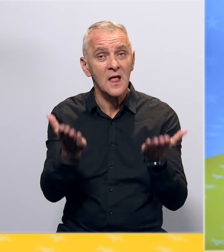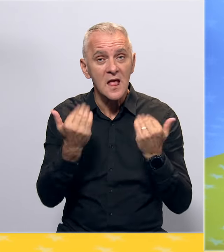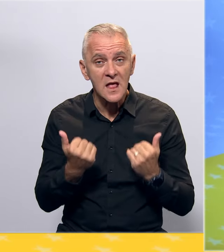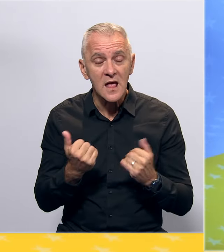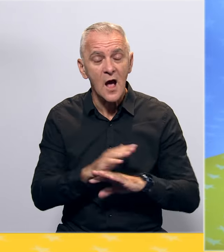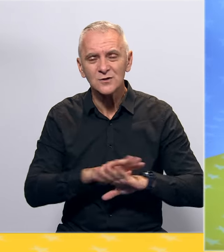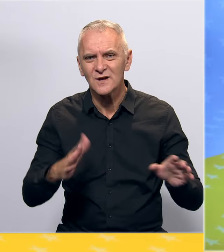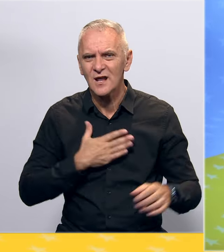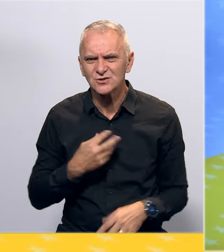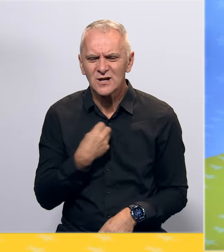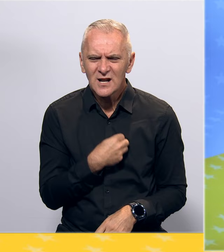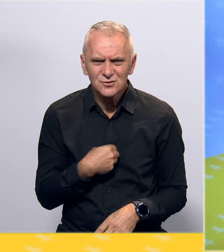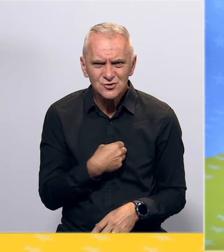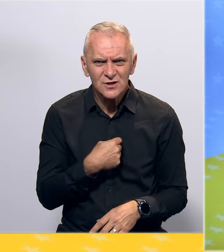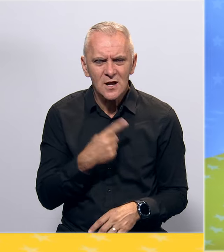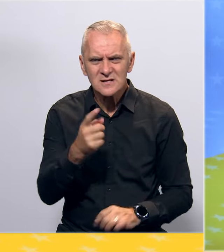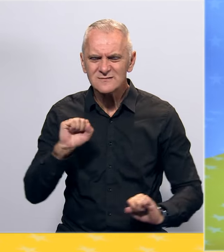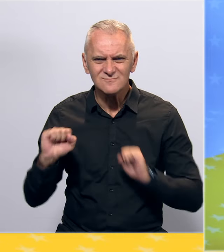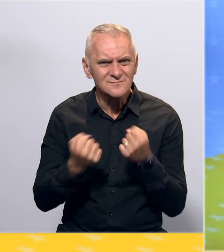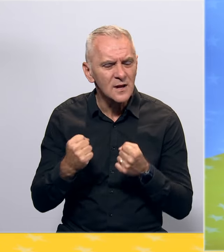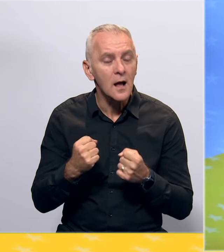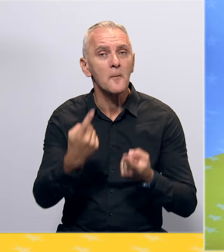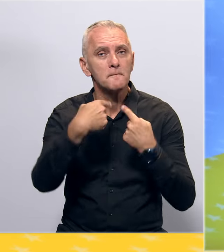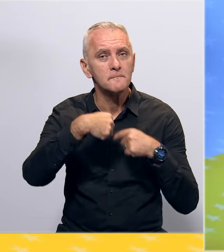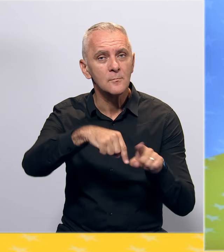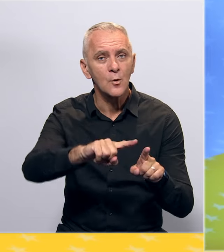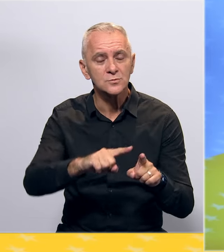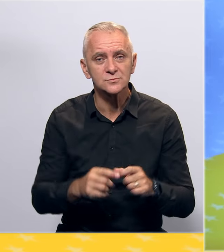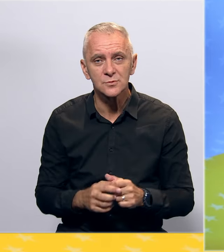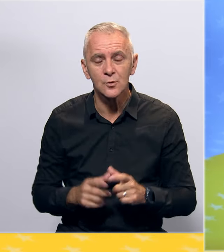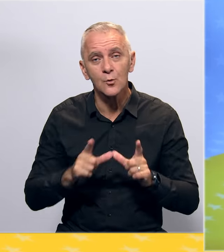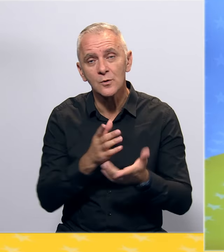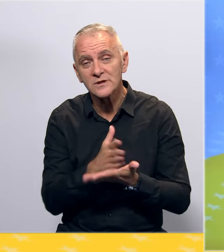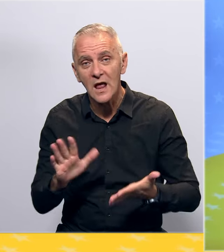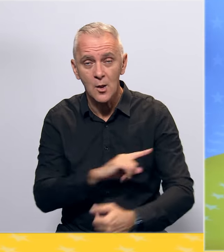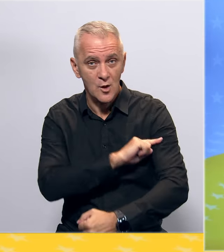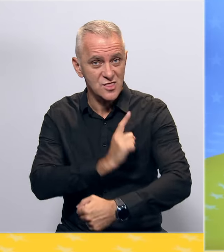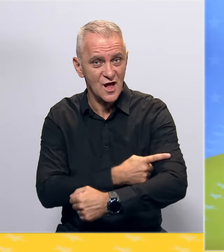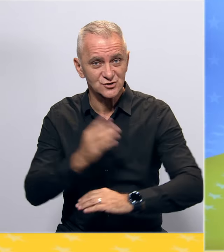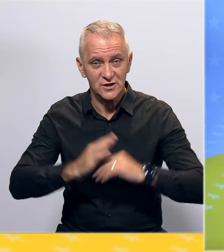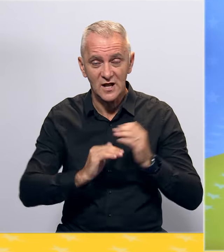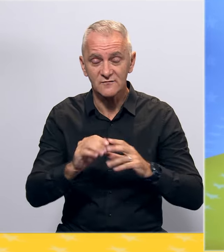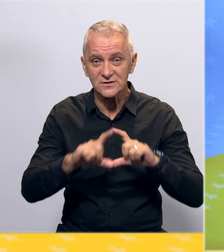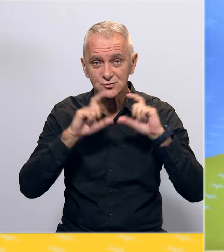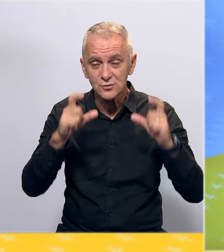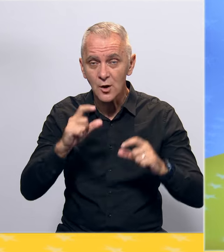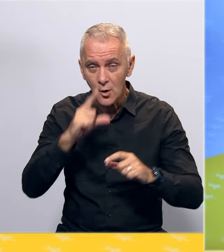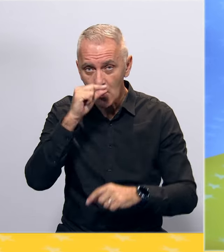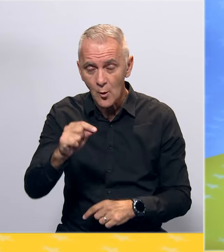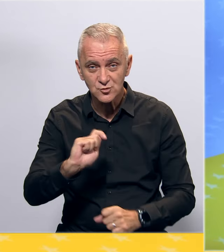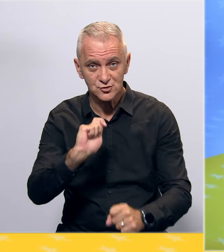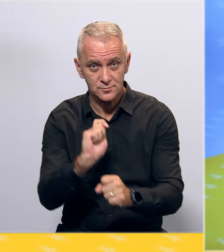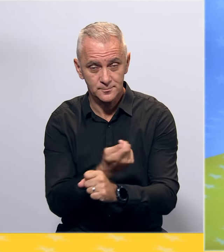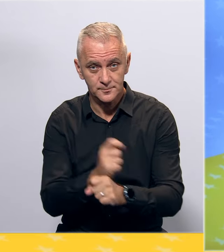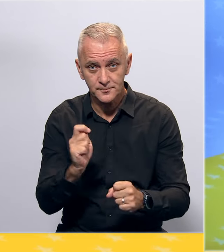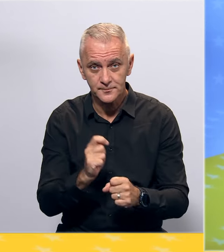našim razočarenjima i frustracijama, a posebno u dijelu jačanja infrastrukture općine, sanacija